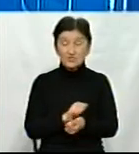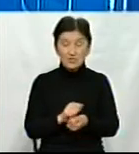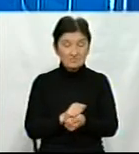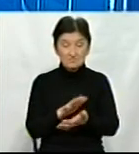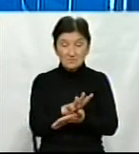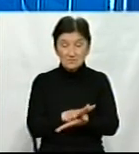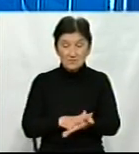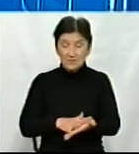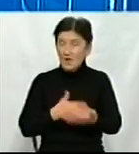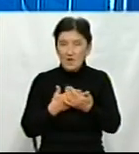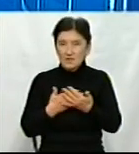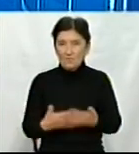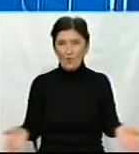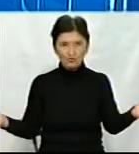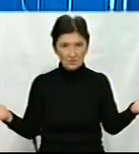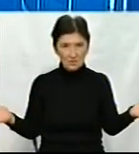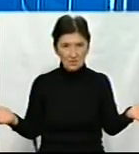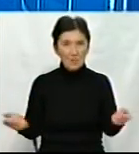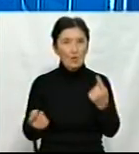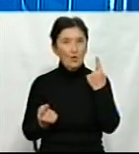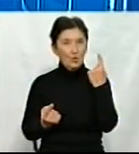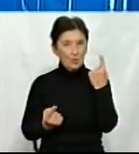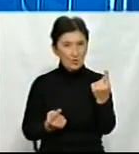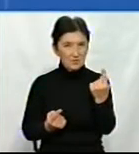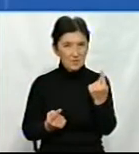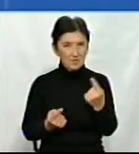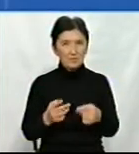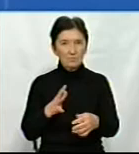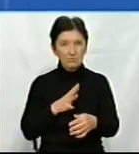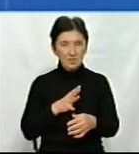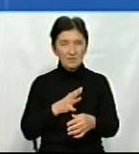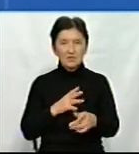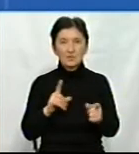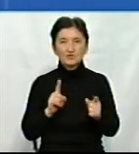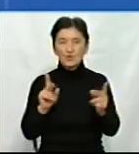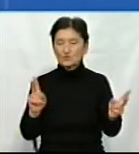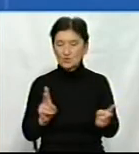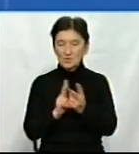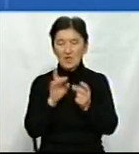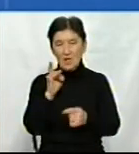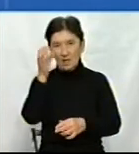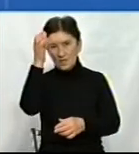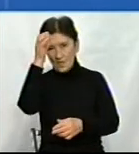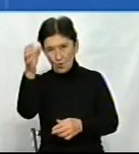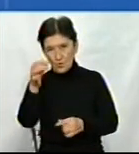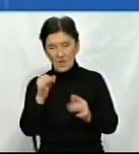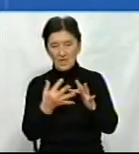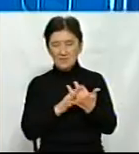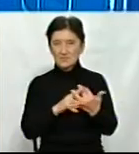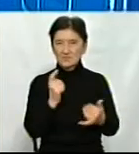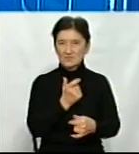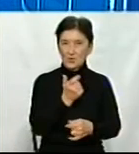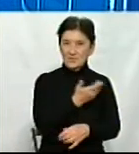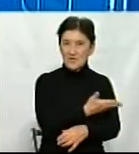далі вже не можна, але так є. Це один дуже важливий такий був чинник, з яким зіштовхнулася і наука, і аграрії. І